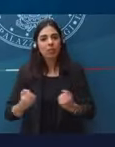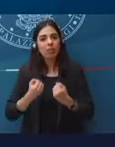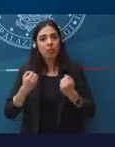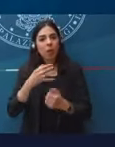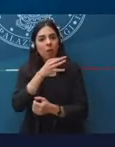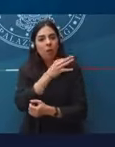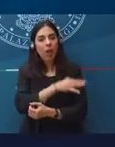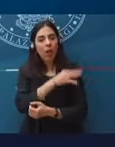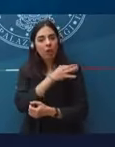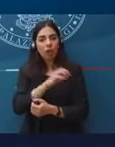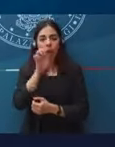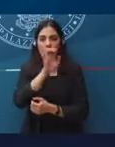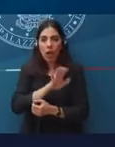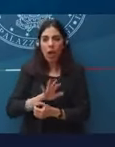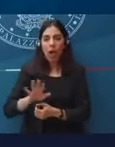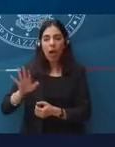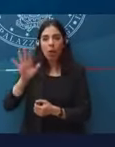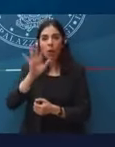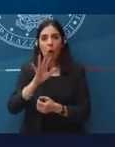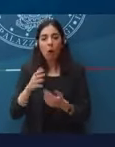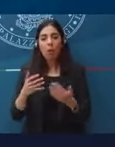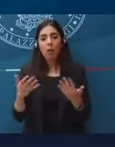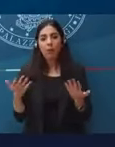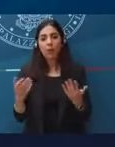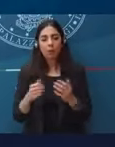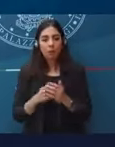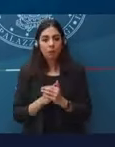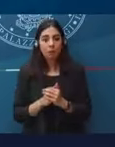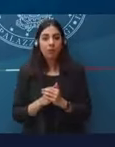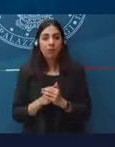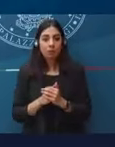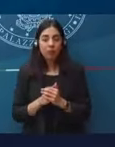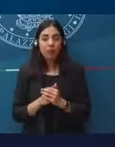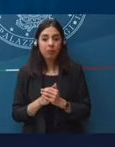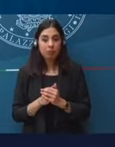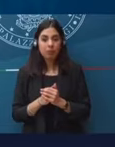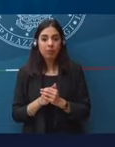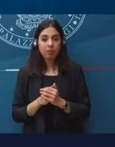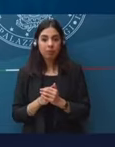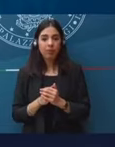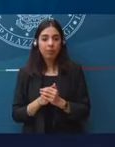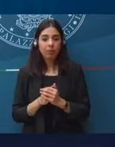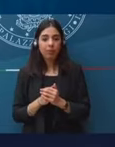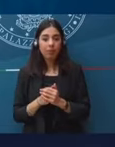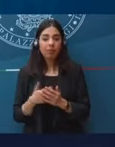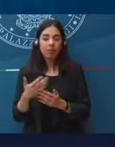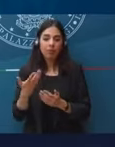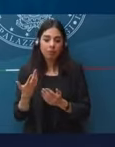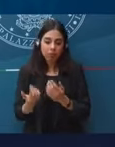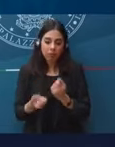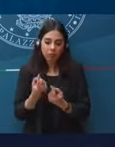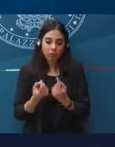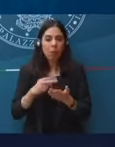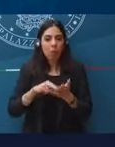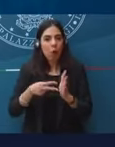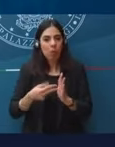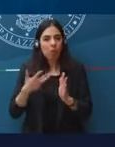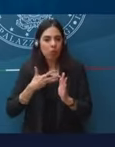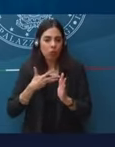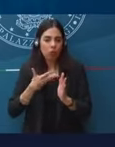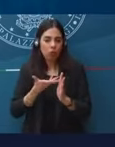Europa. Insomma, ci sono stati evidentemente dei problemi che